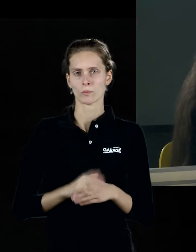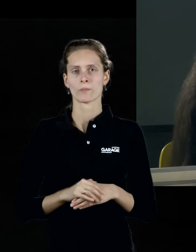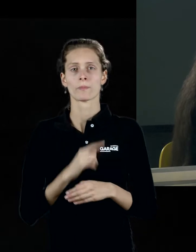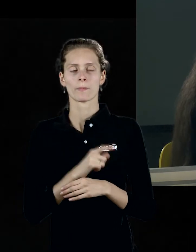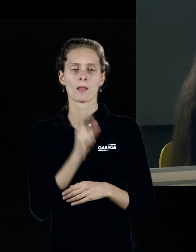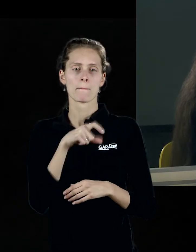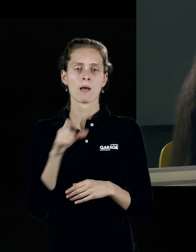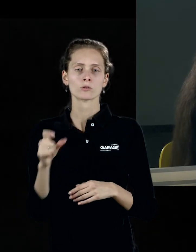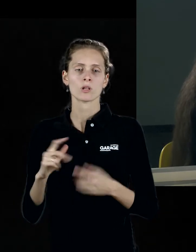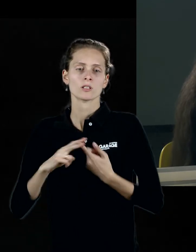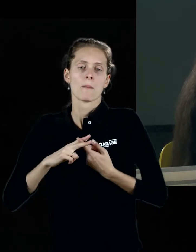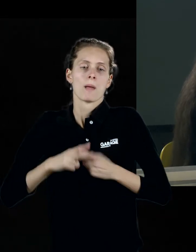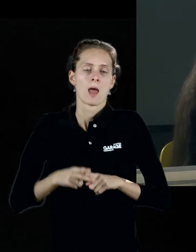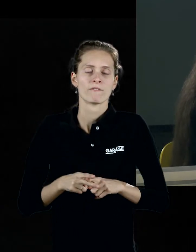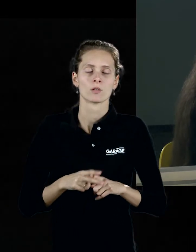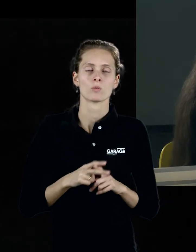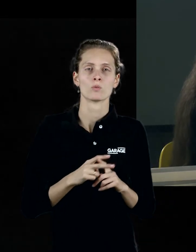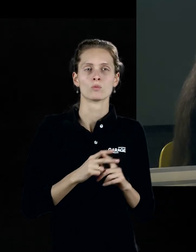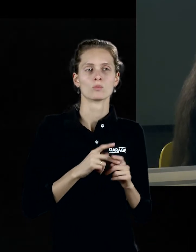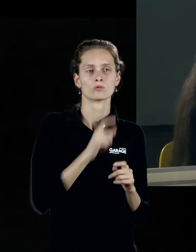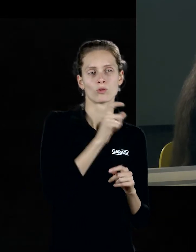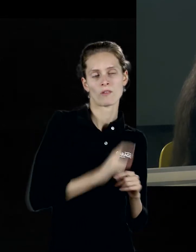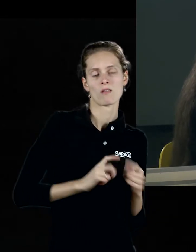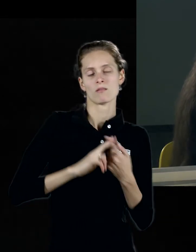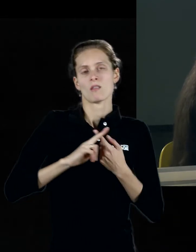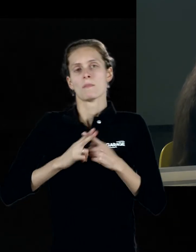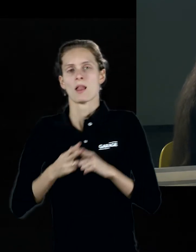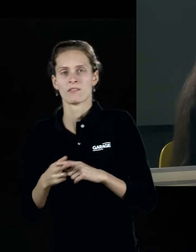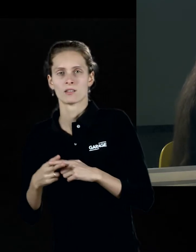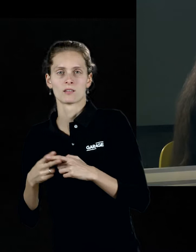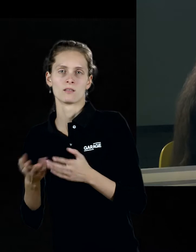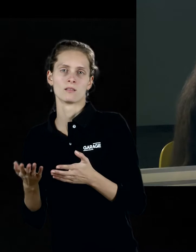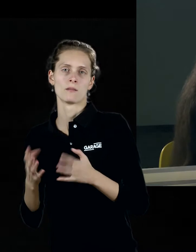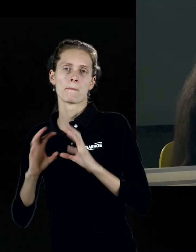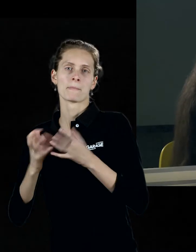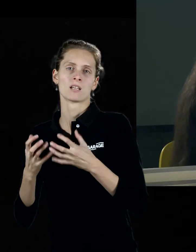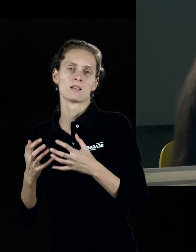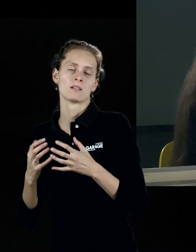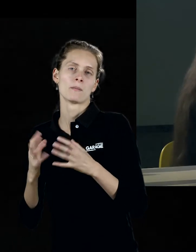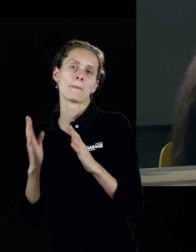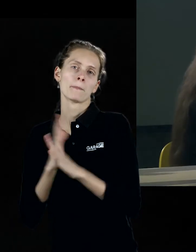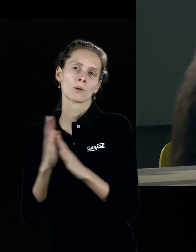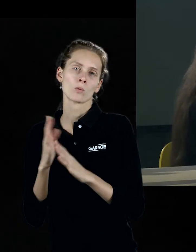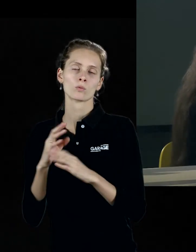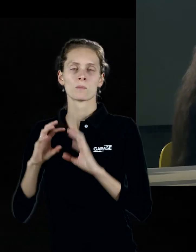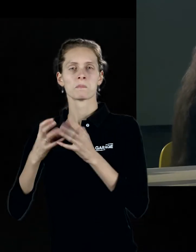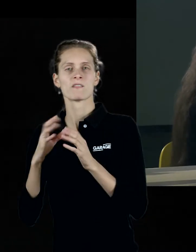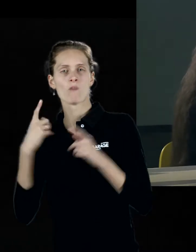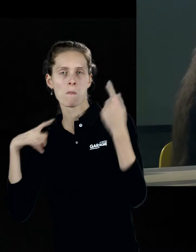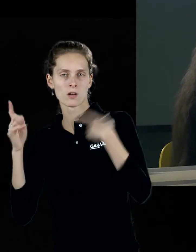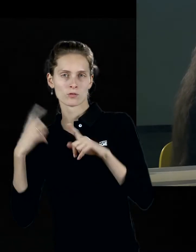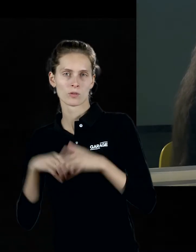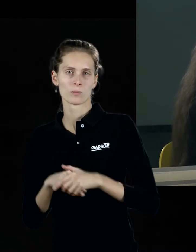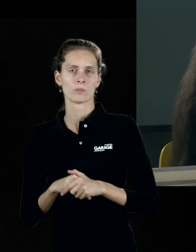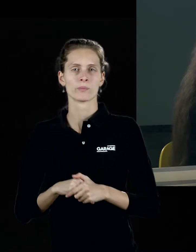персонажи, наполовину принадлежащие миру человеческому, наполовину миру природному или миру воображаемому, которые